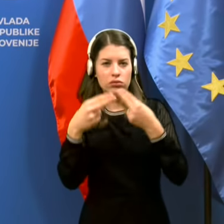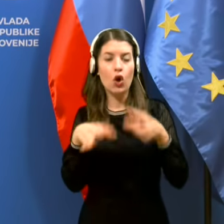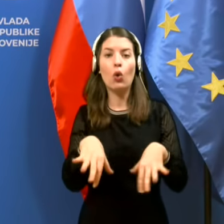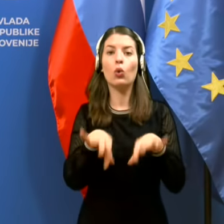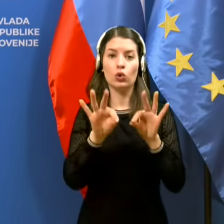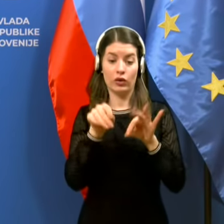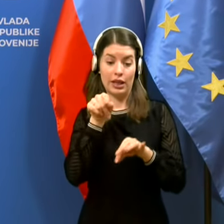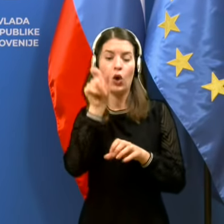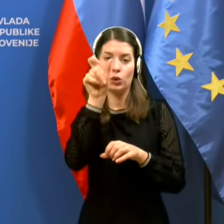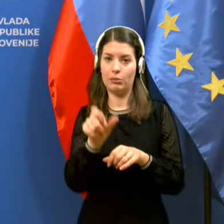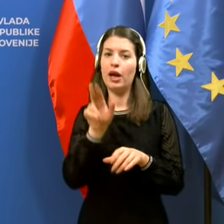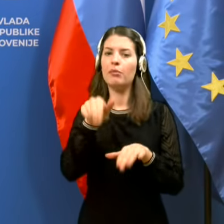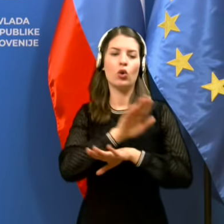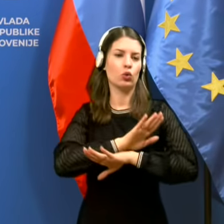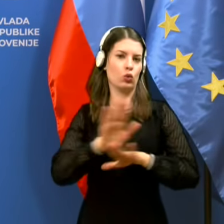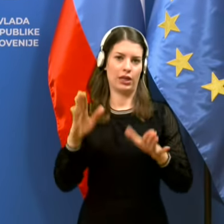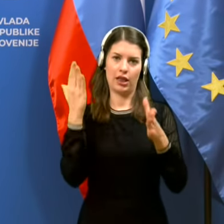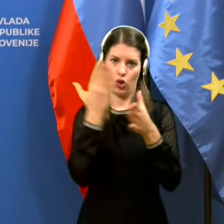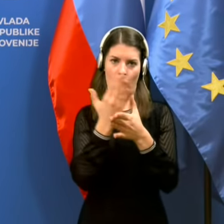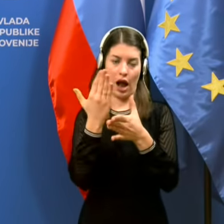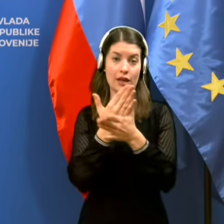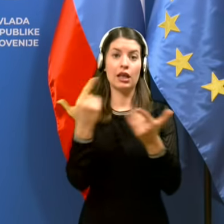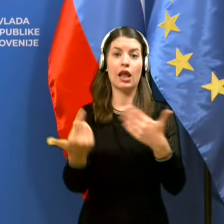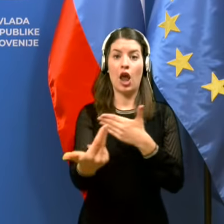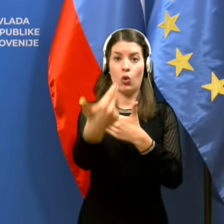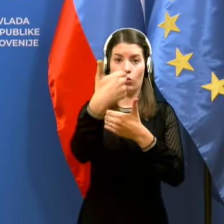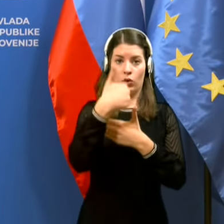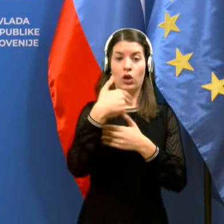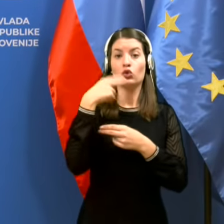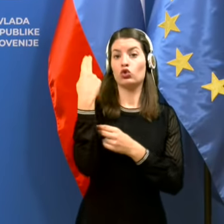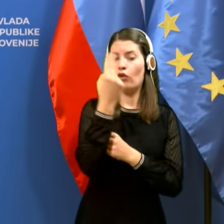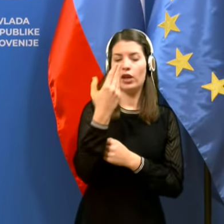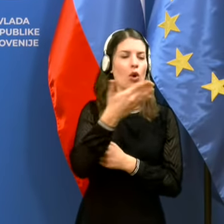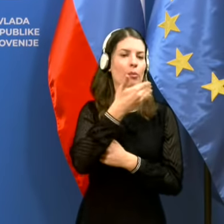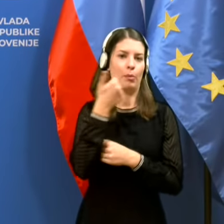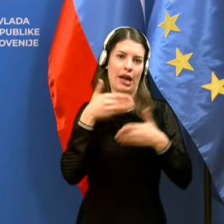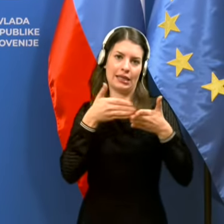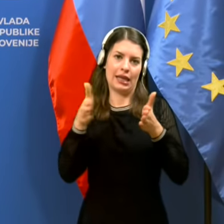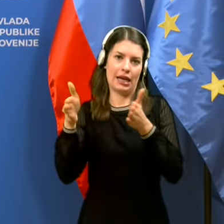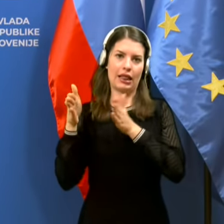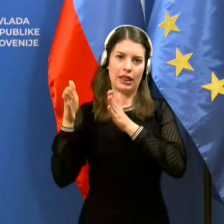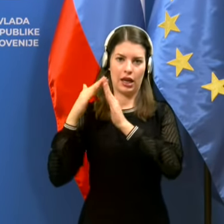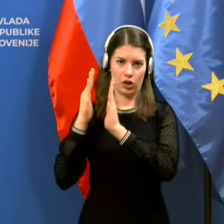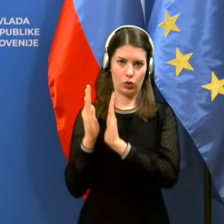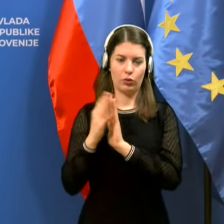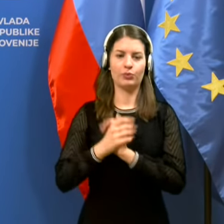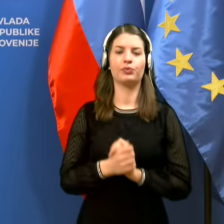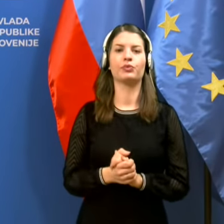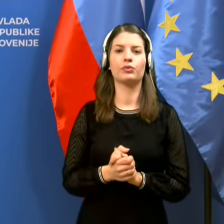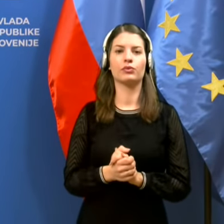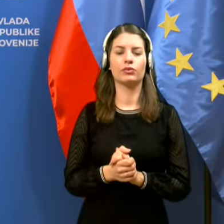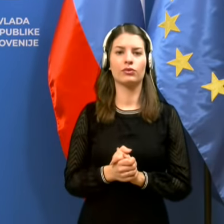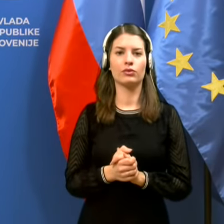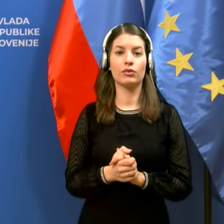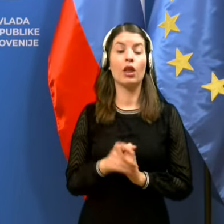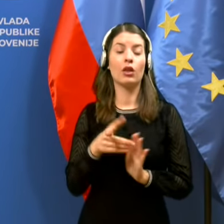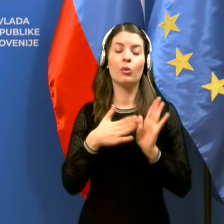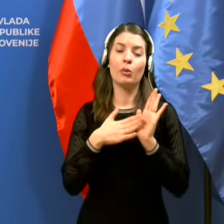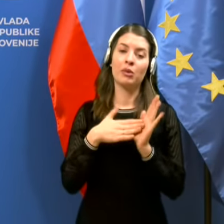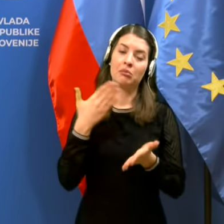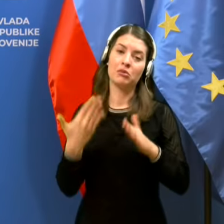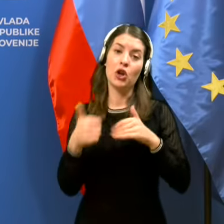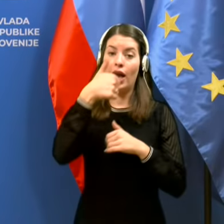so sebe imela ustrezna dokazila, da lahko vstopijo v državo brez napotitve v karanteno na domu. Vse, kar je približno